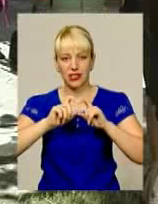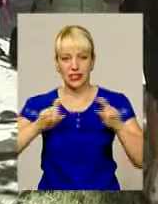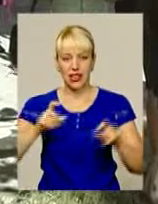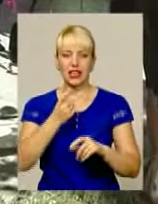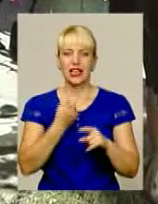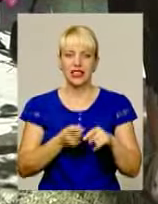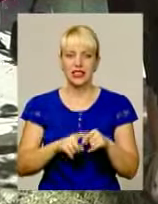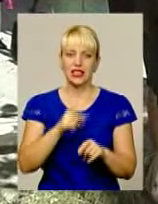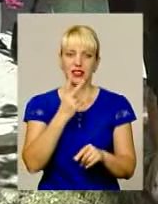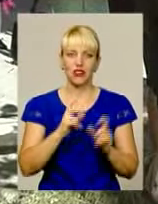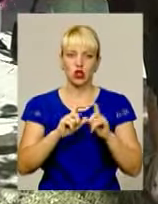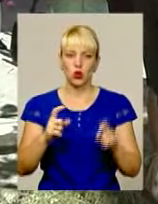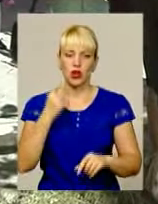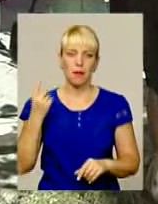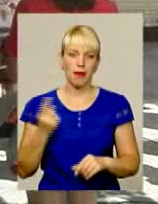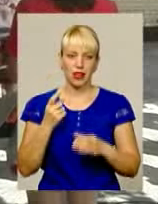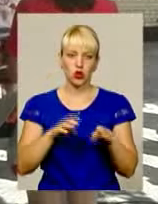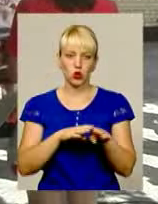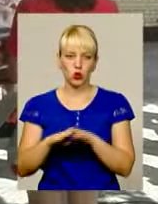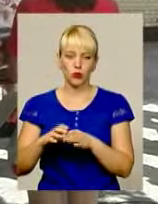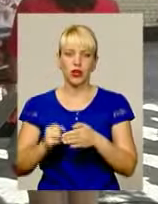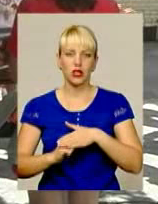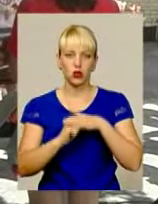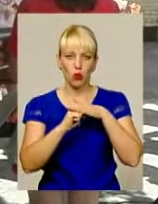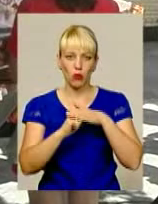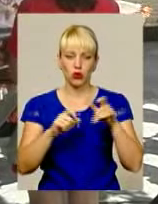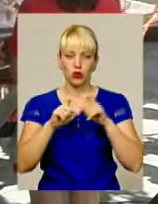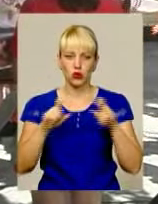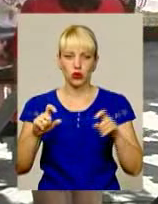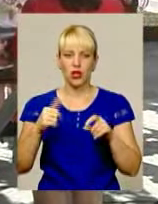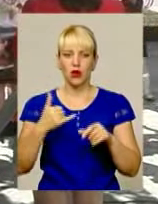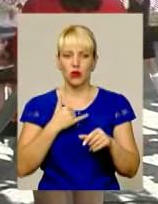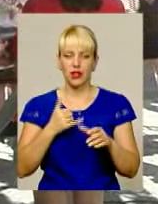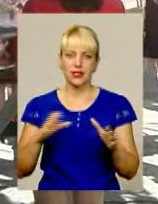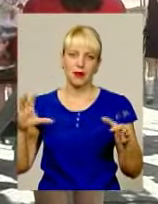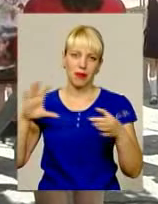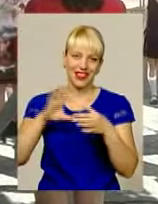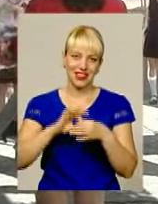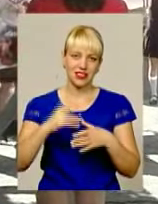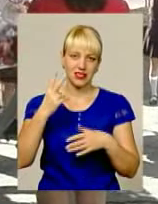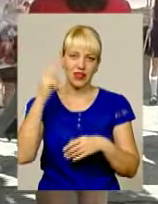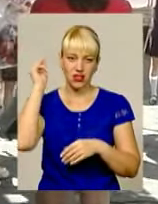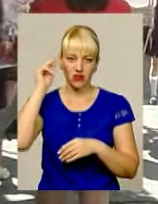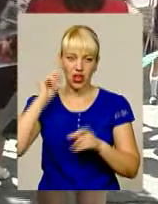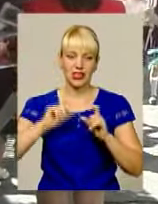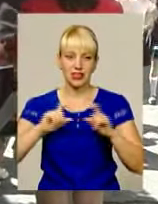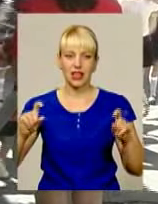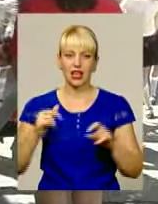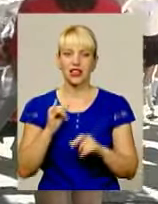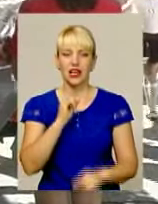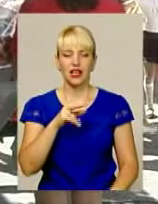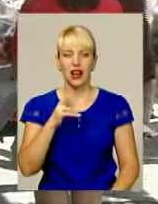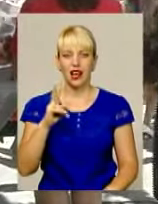дві школи першого ступеня і до опорної школи в нас приєдналося два навчальні заклади. І